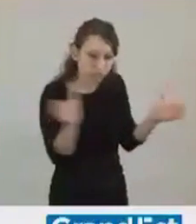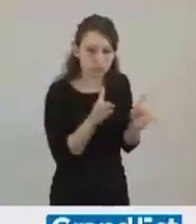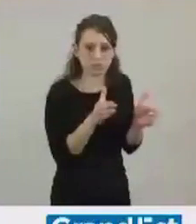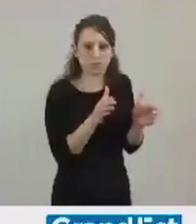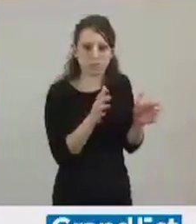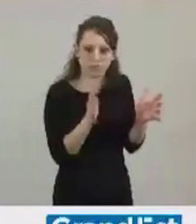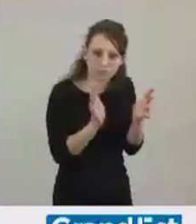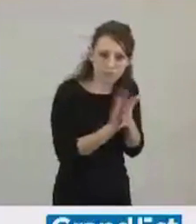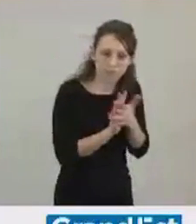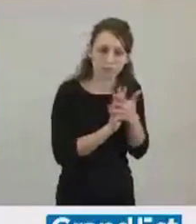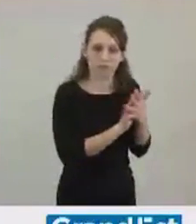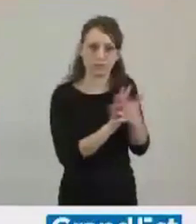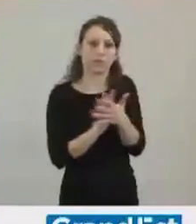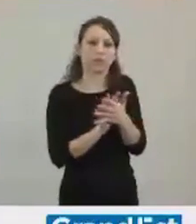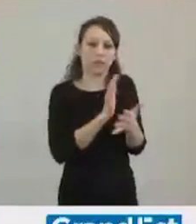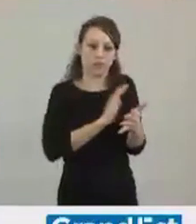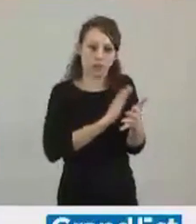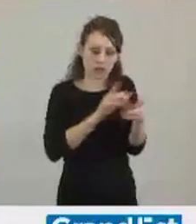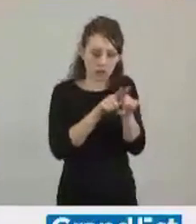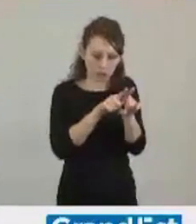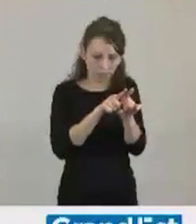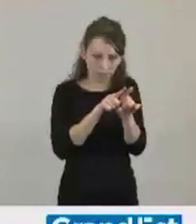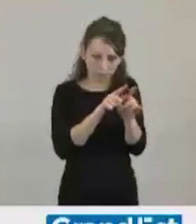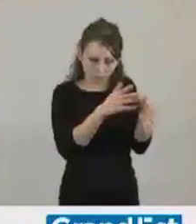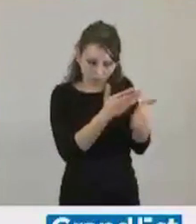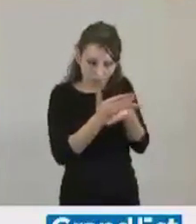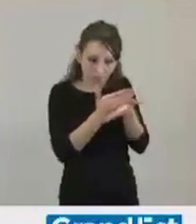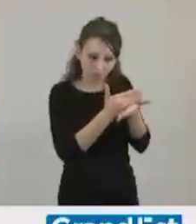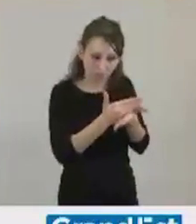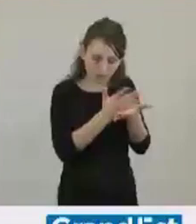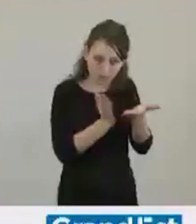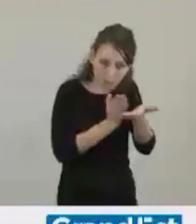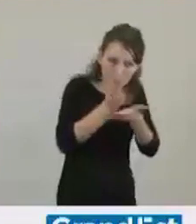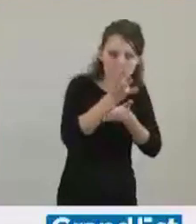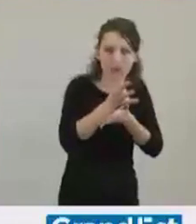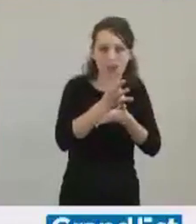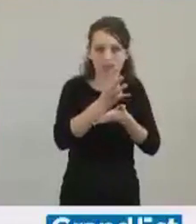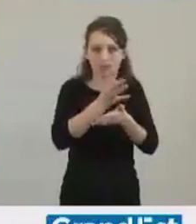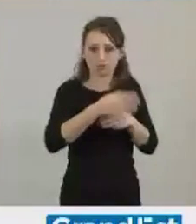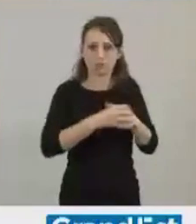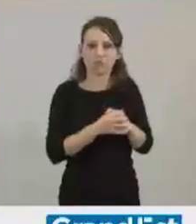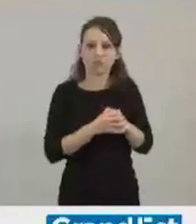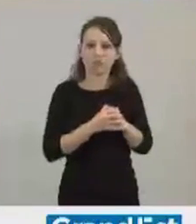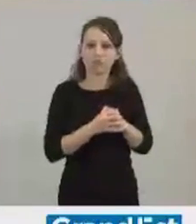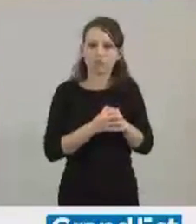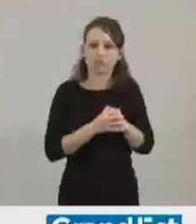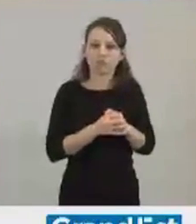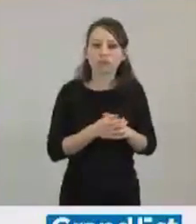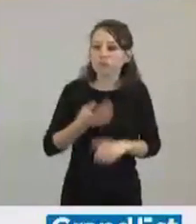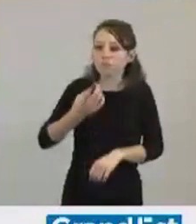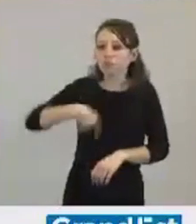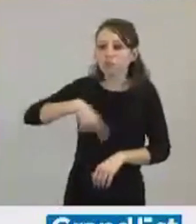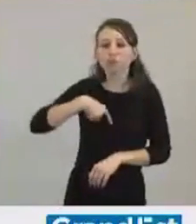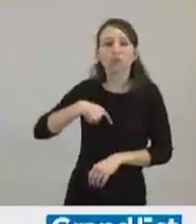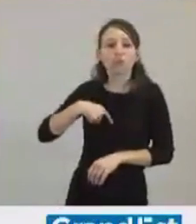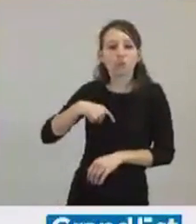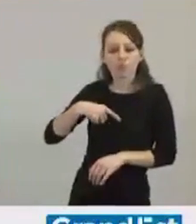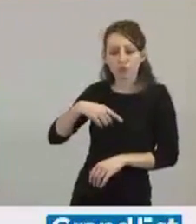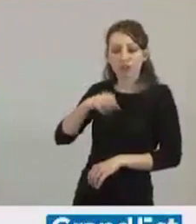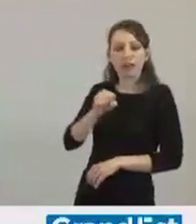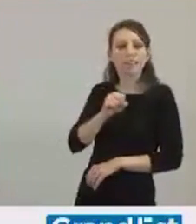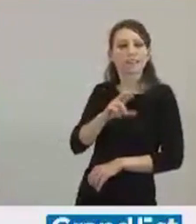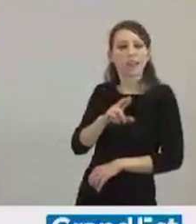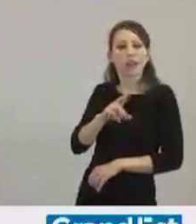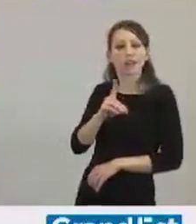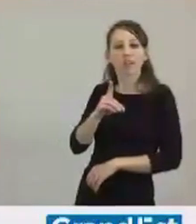envisager un projet d'avenir. Il n'est pas question que notre collectivité, en parallèle du SRDE2I, qui marque des grandes